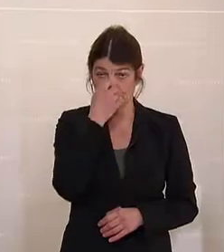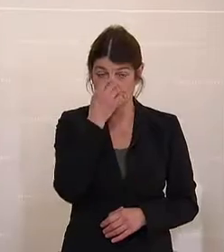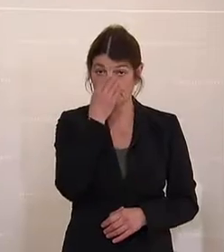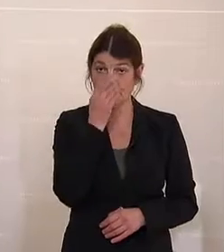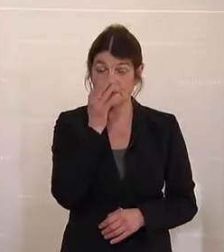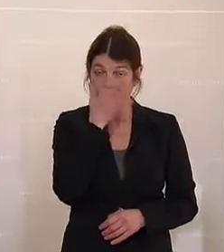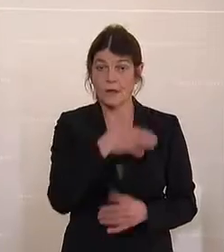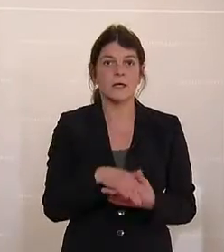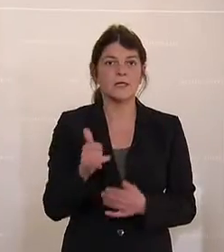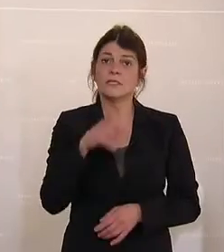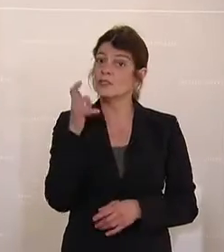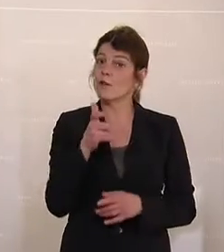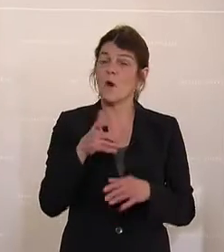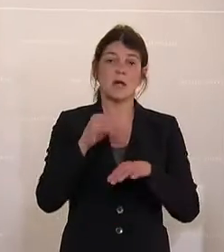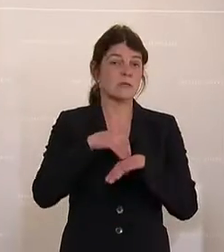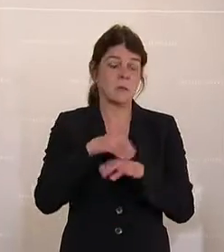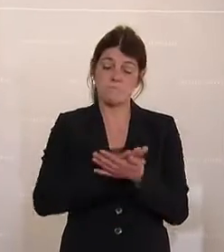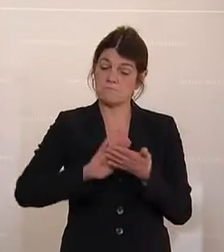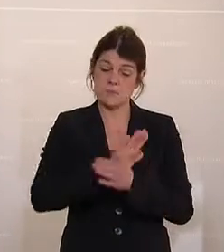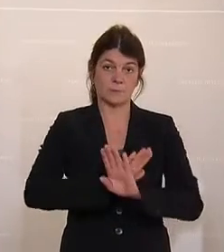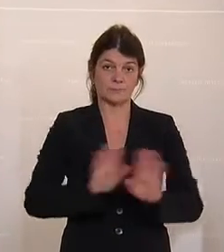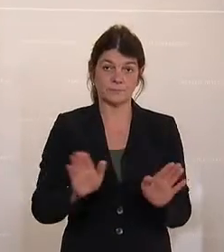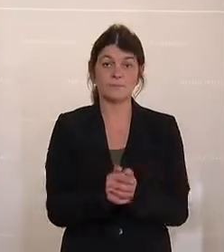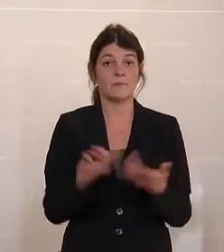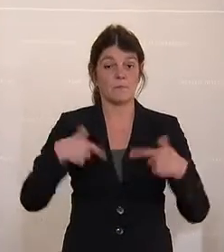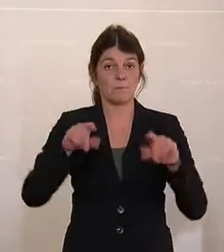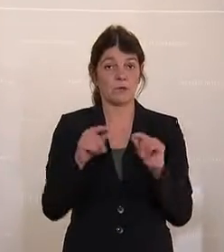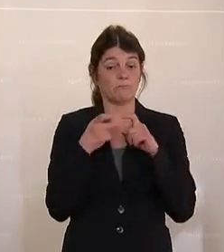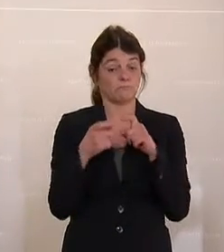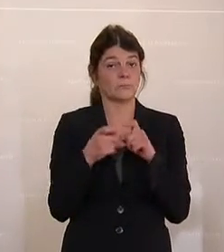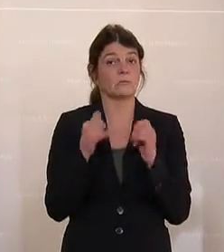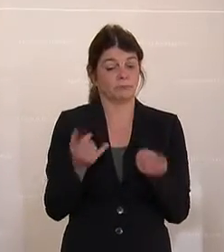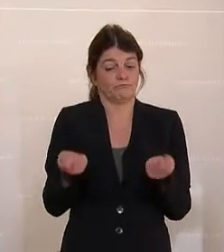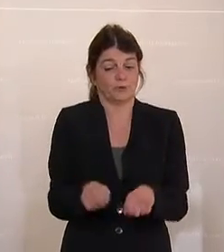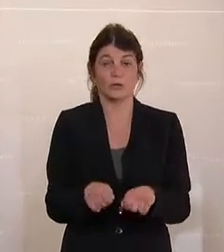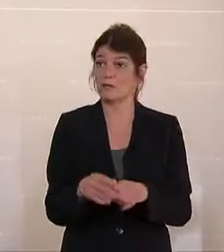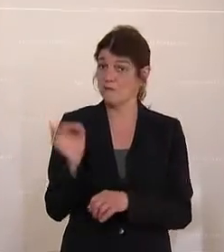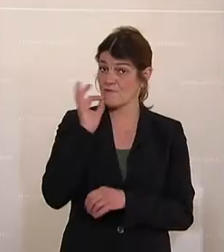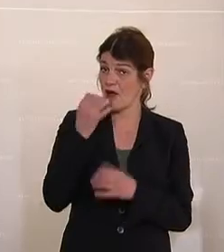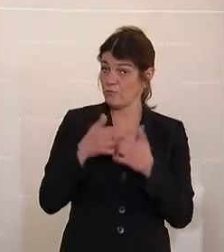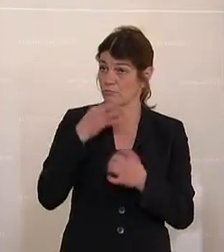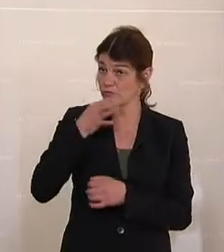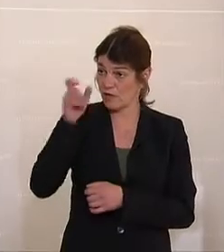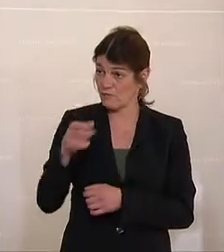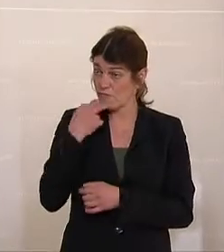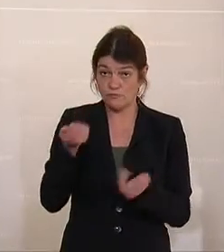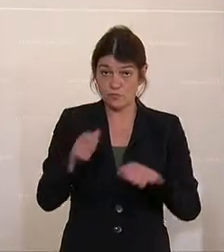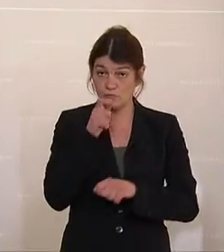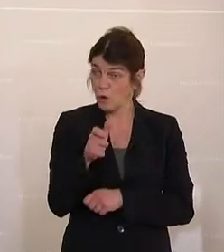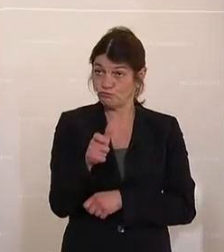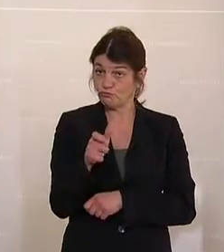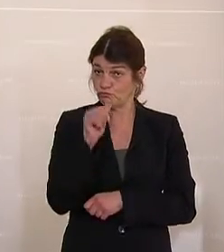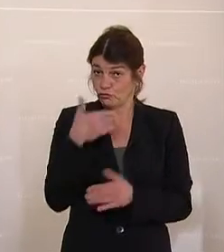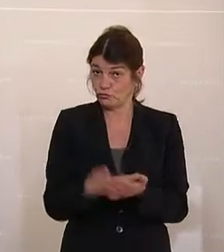Zu Wort ist niemand mehr gemeldet. Die Debatte ist geschlossen. Ich wünsche Frau Berichterstatterin das Schlusswort. Das ist